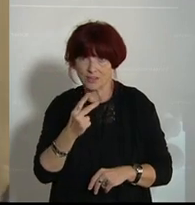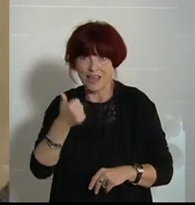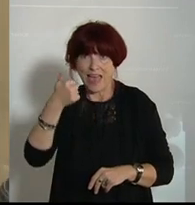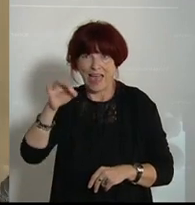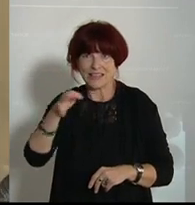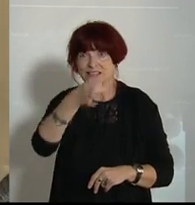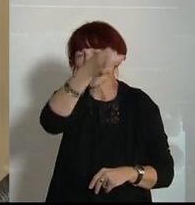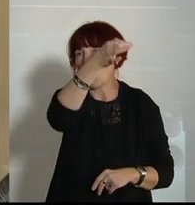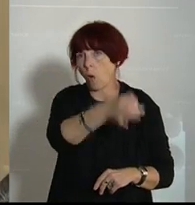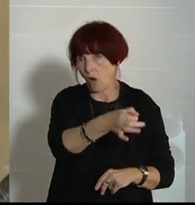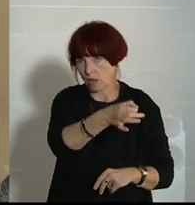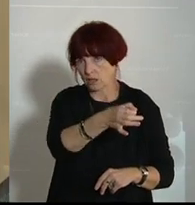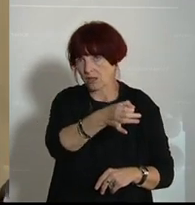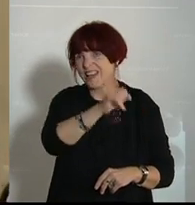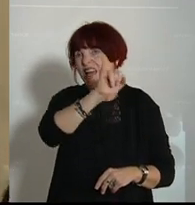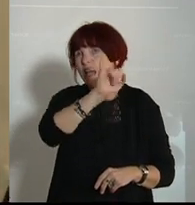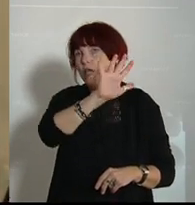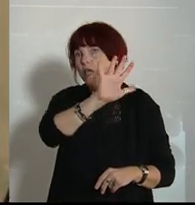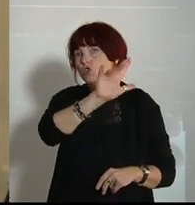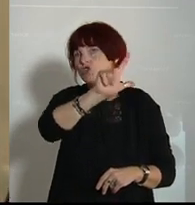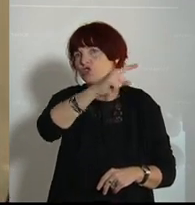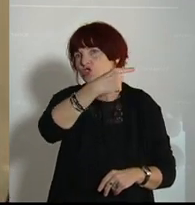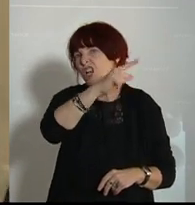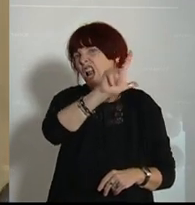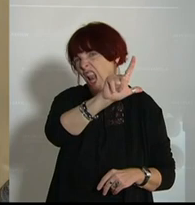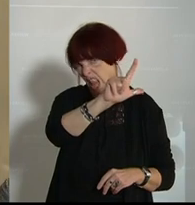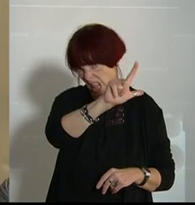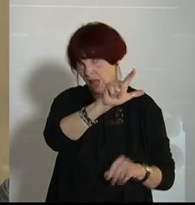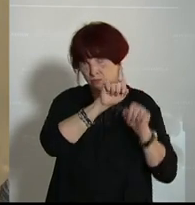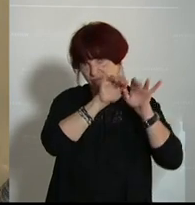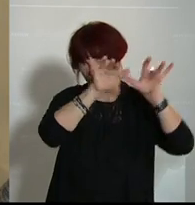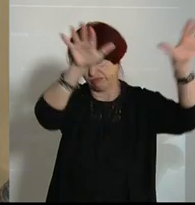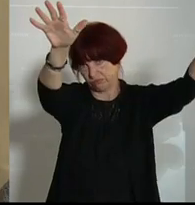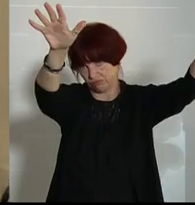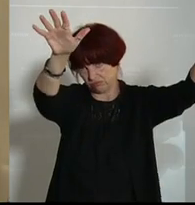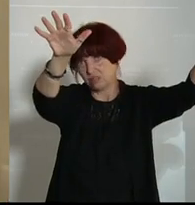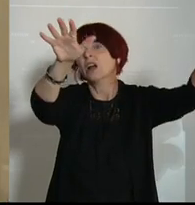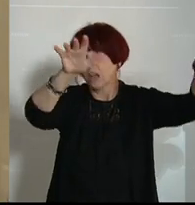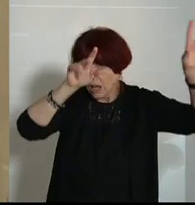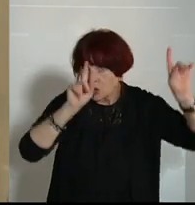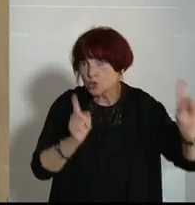Ort, nämlich Ischgl, wäre ich ein bisschen vorsichtig hier mit Überheblichkeit in einem europäischen Kontext.